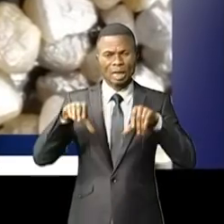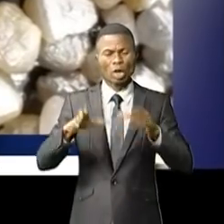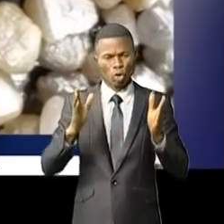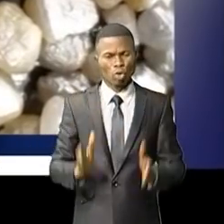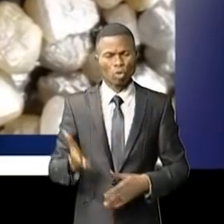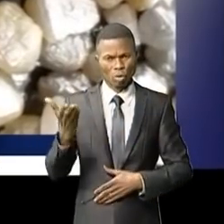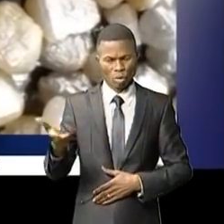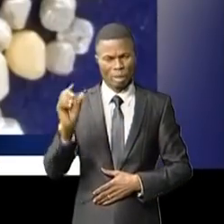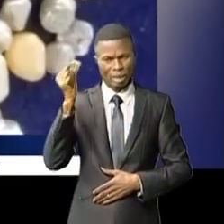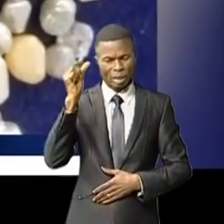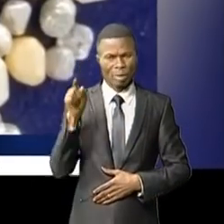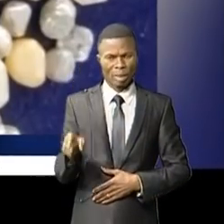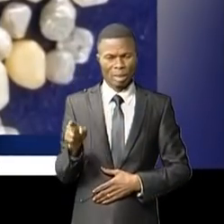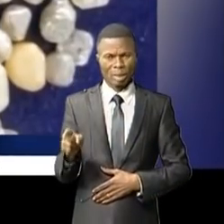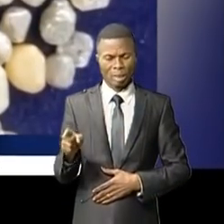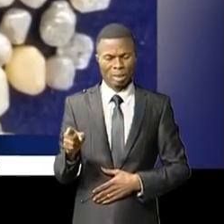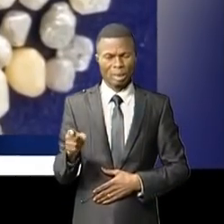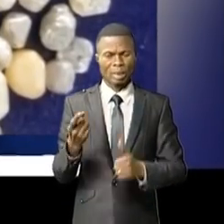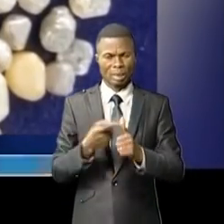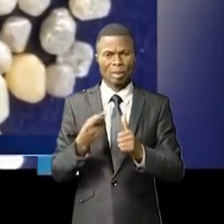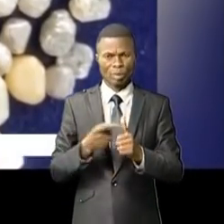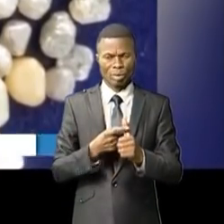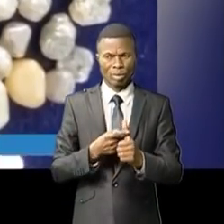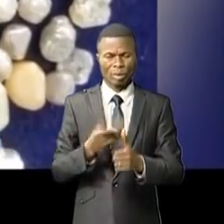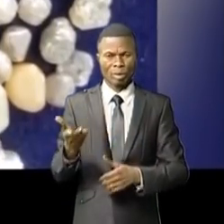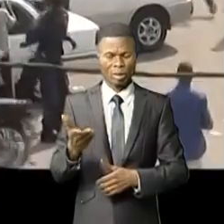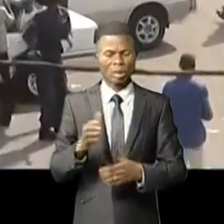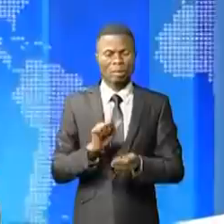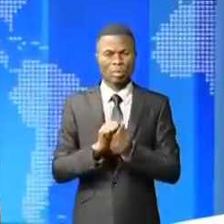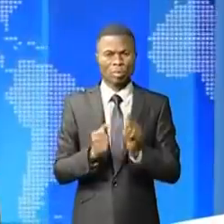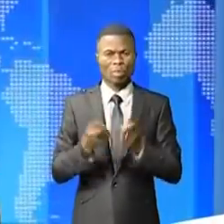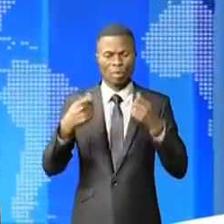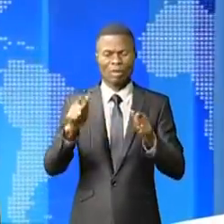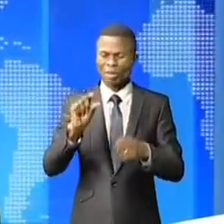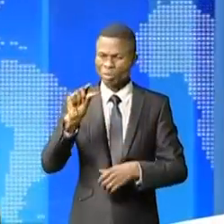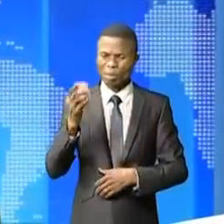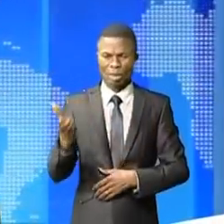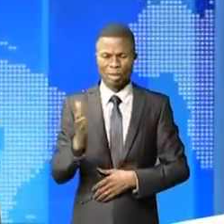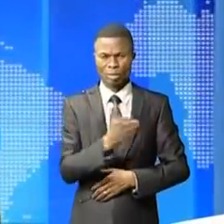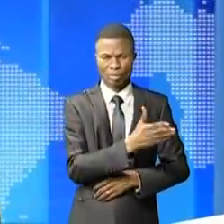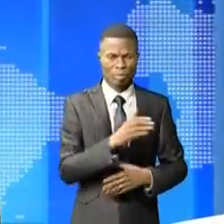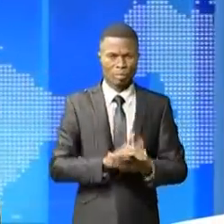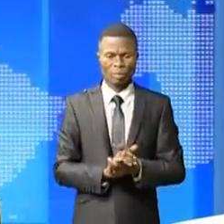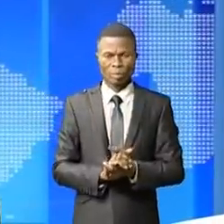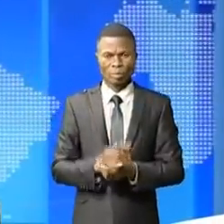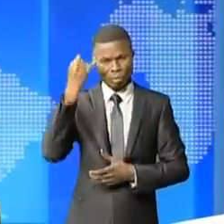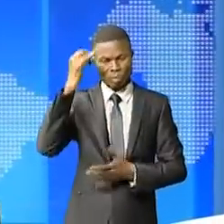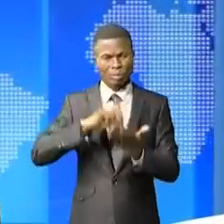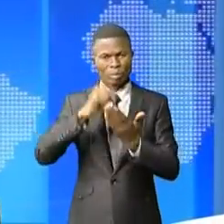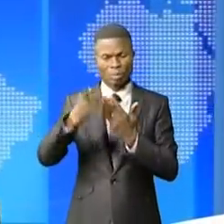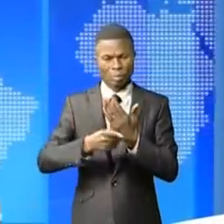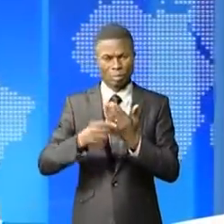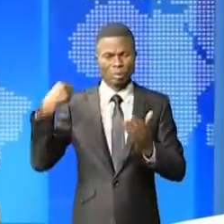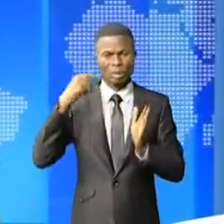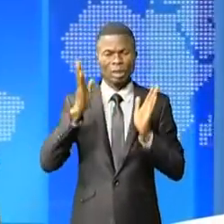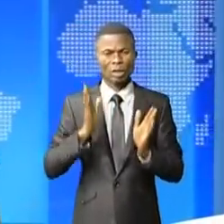cette production du diamant, et surtout en termes de développement. Voilà. Et dans le cadre du programme du